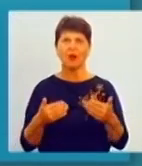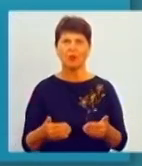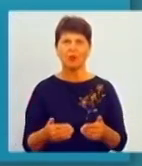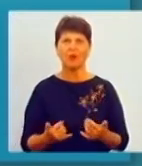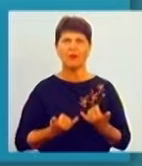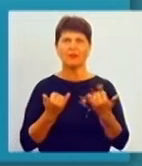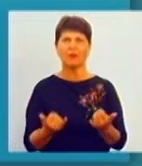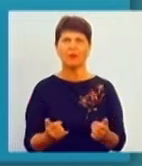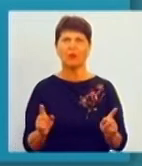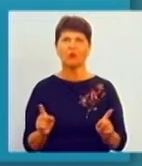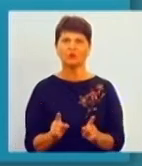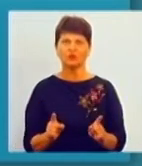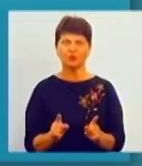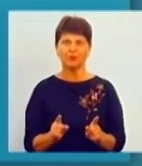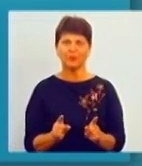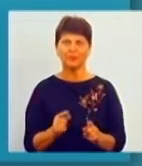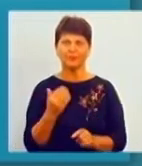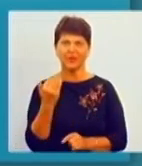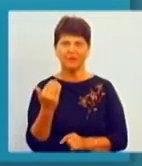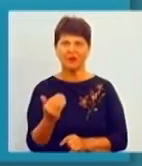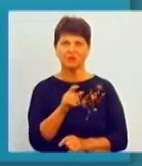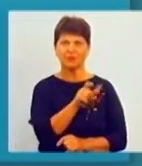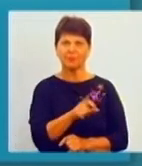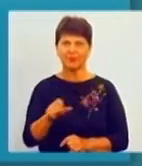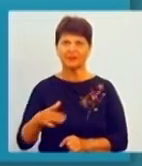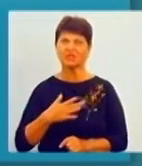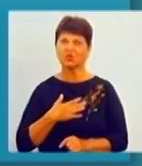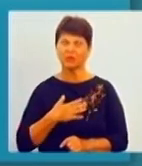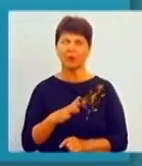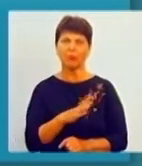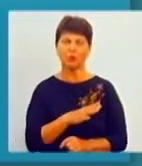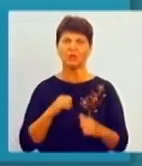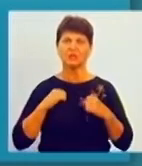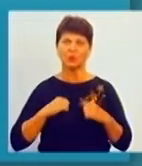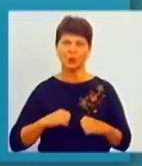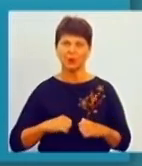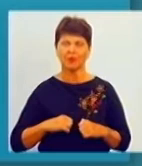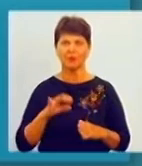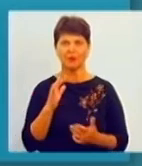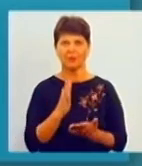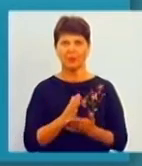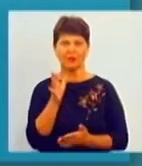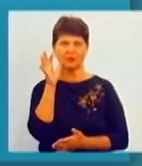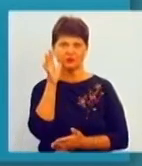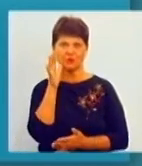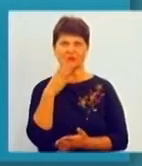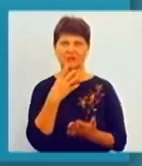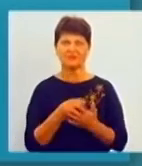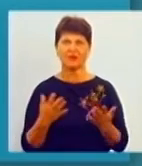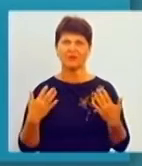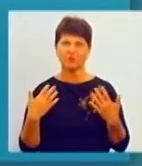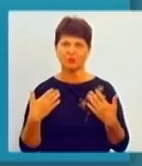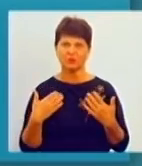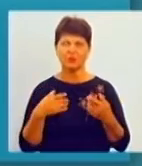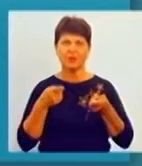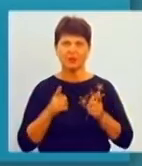наші пасажири були спокійні і відлітали часто на свій відпочинок. Звісно,